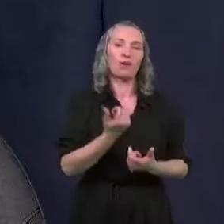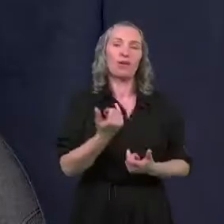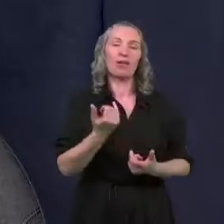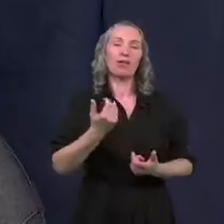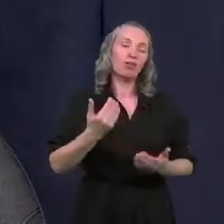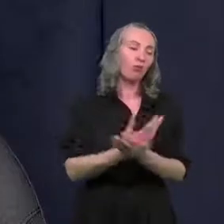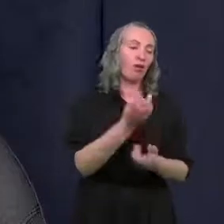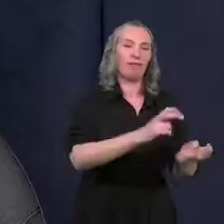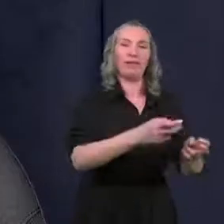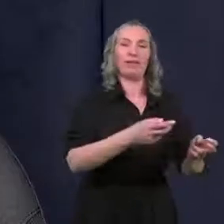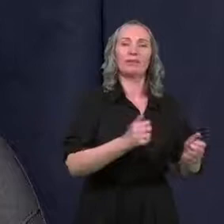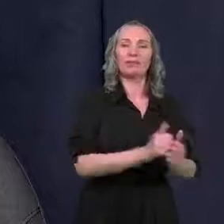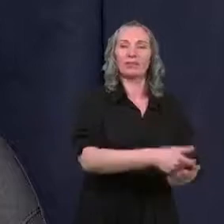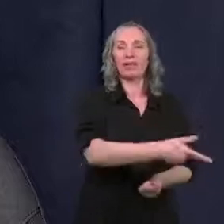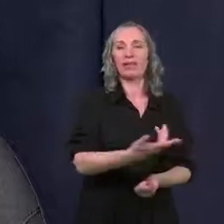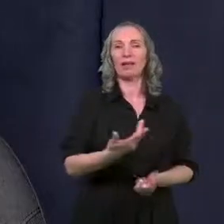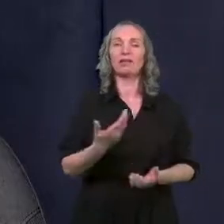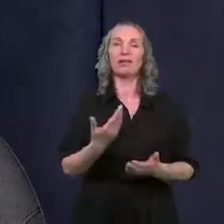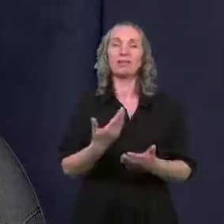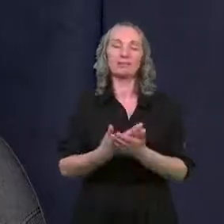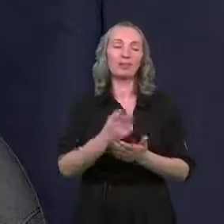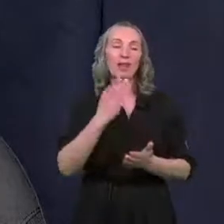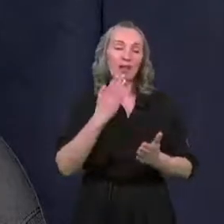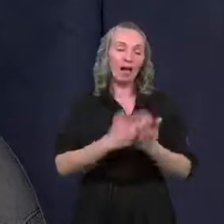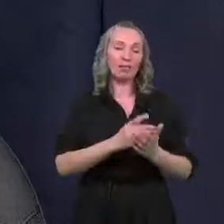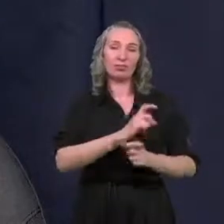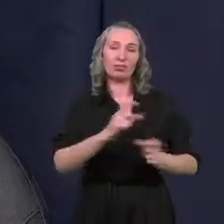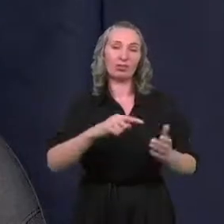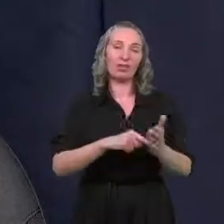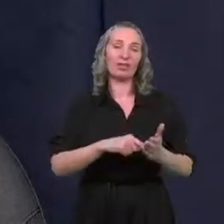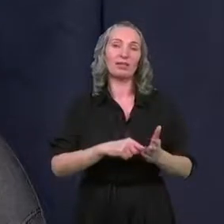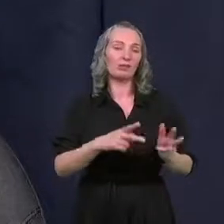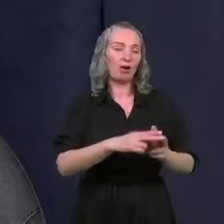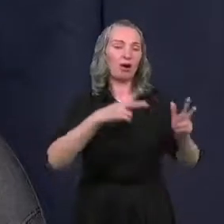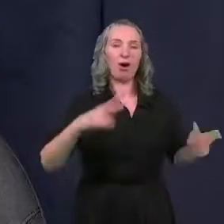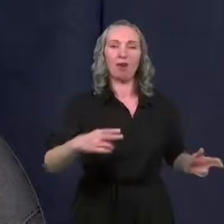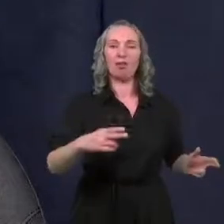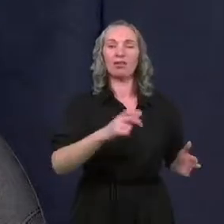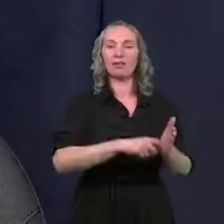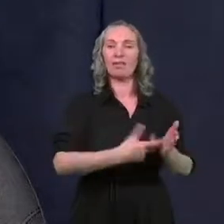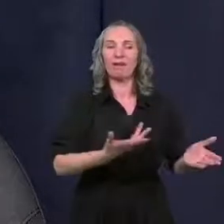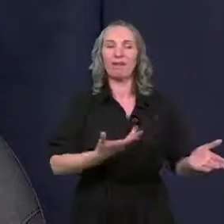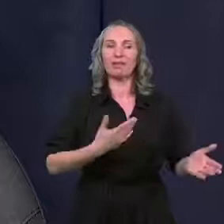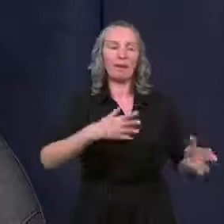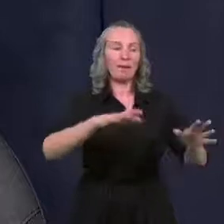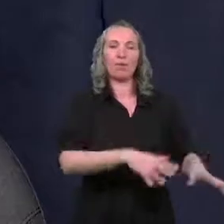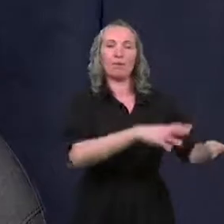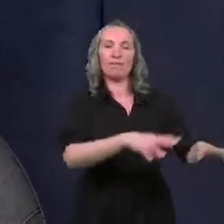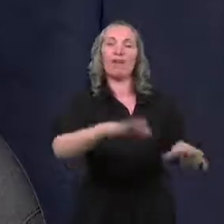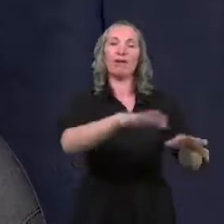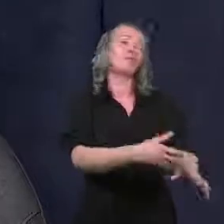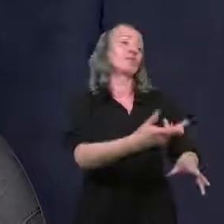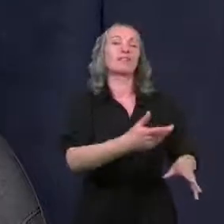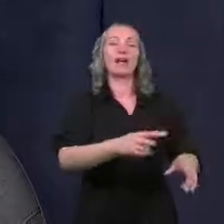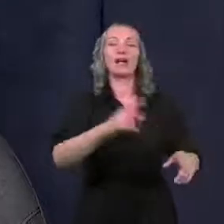zadań, tych zadań komercyjnych do momentu, kiedy rzeczywiście ten okres trwałości obowiązywał, bo pływająca scena,